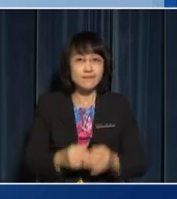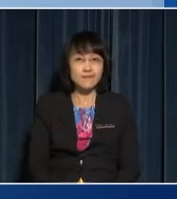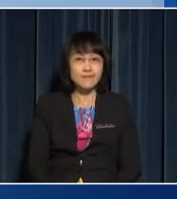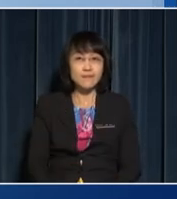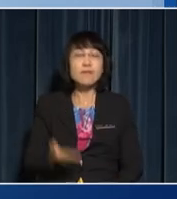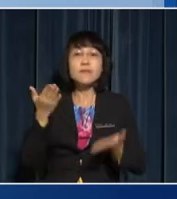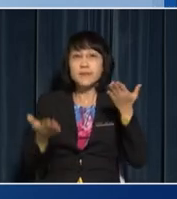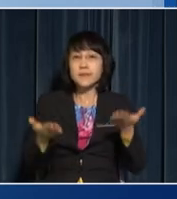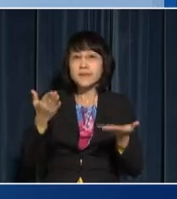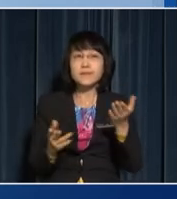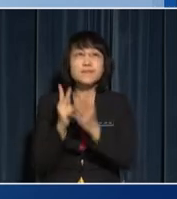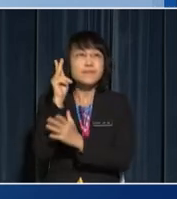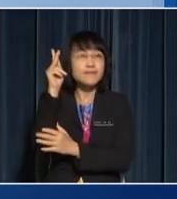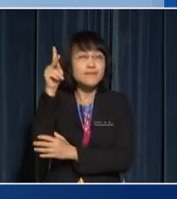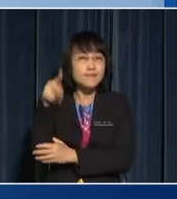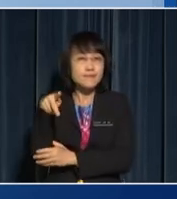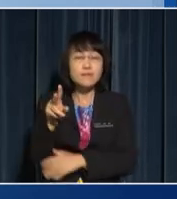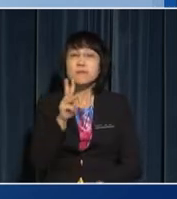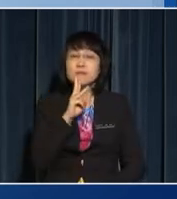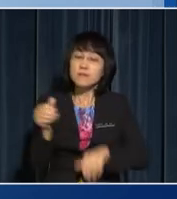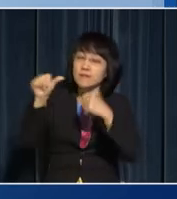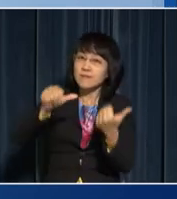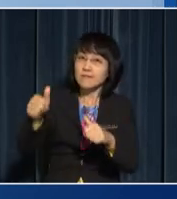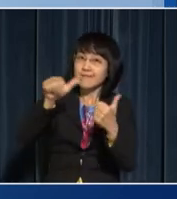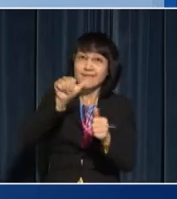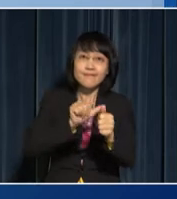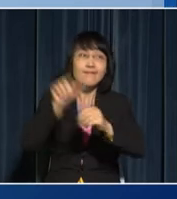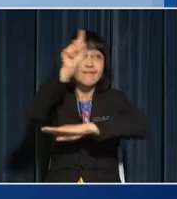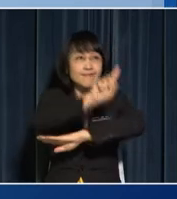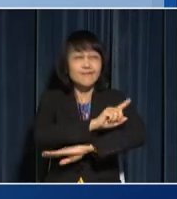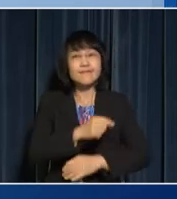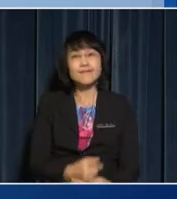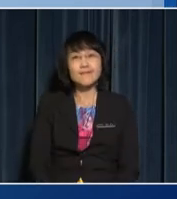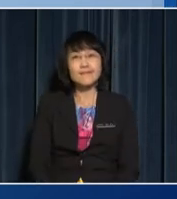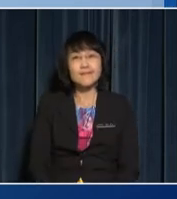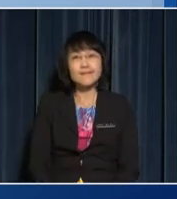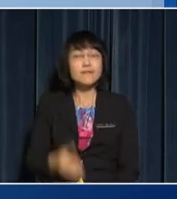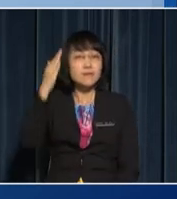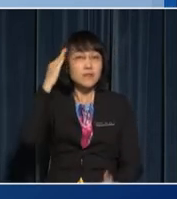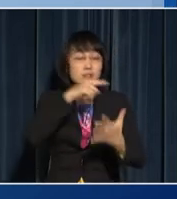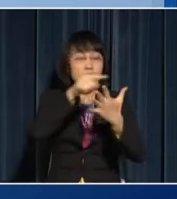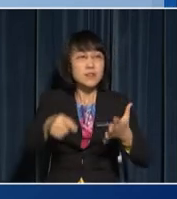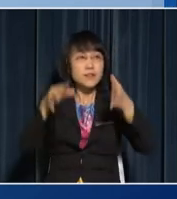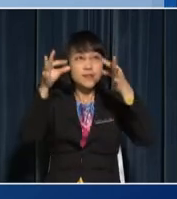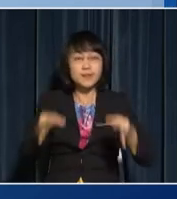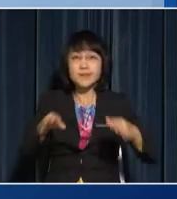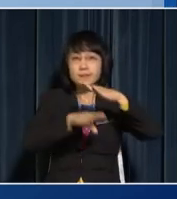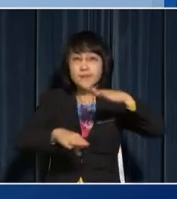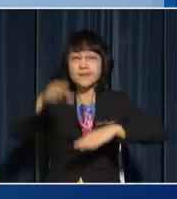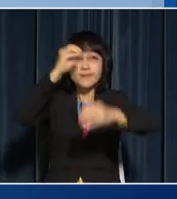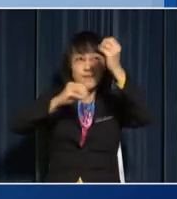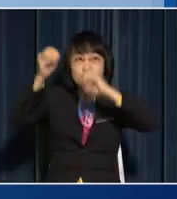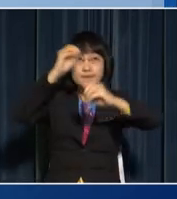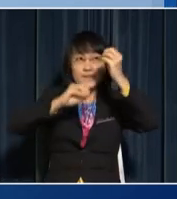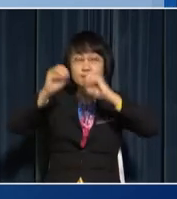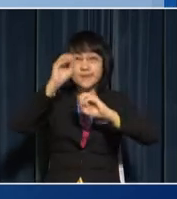is Maybe the plant is watered every day The inference based on